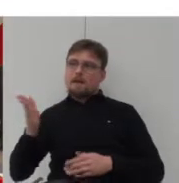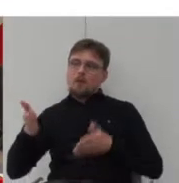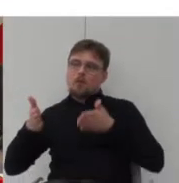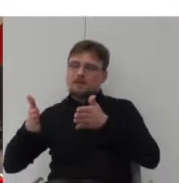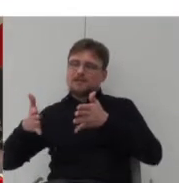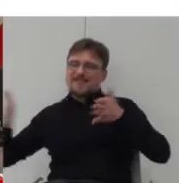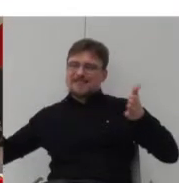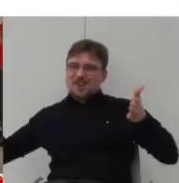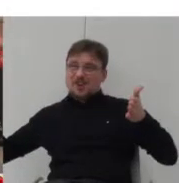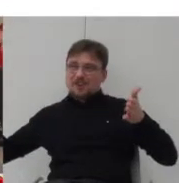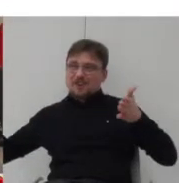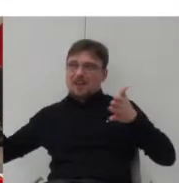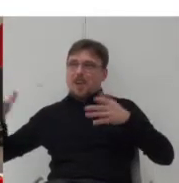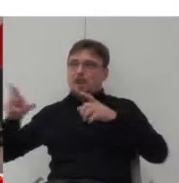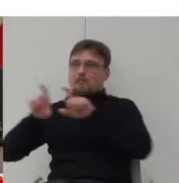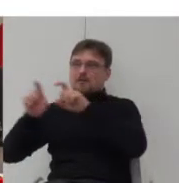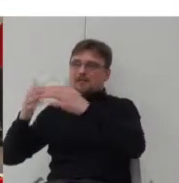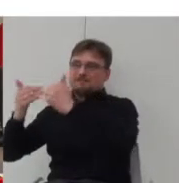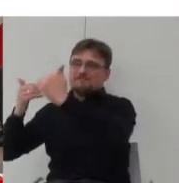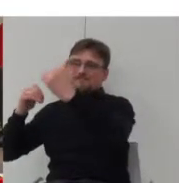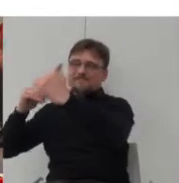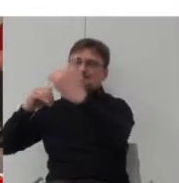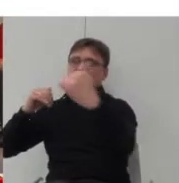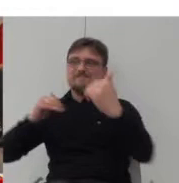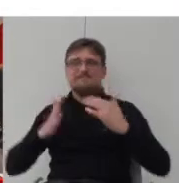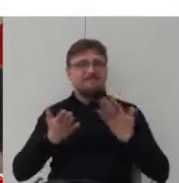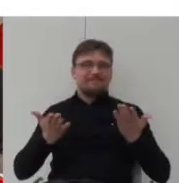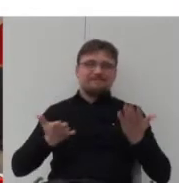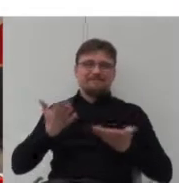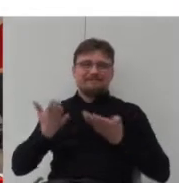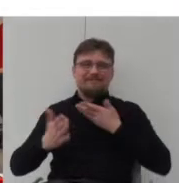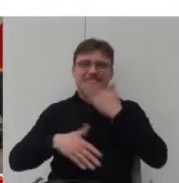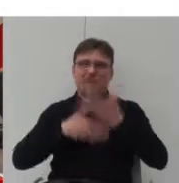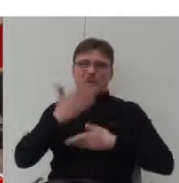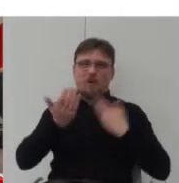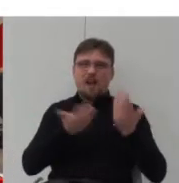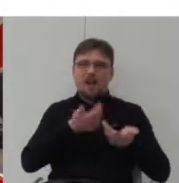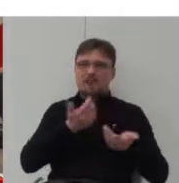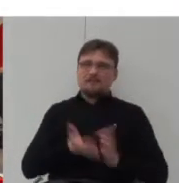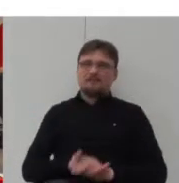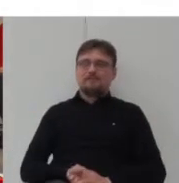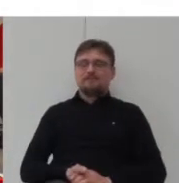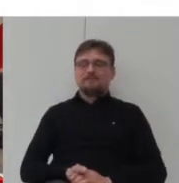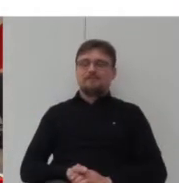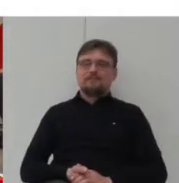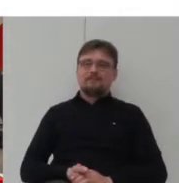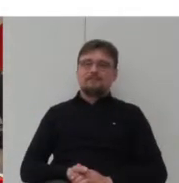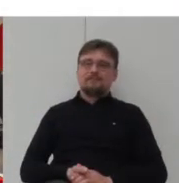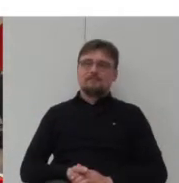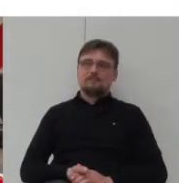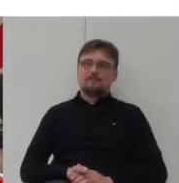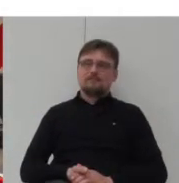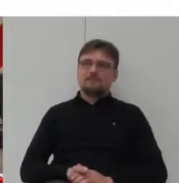i tak naprawdę są skąpane w zupełnie niezorganizowanej zieleni. I tak naprawdę